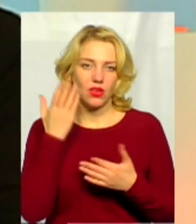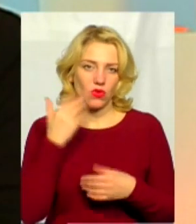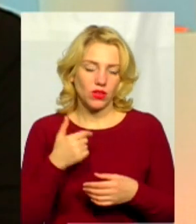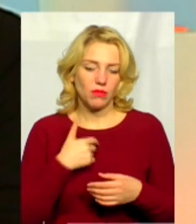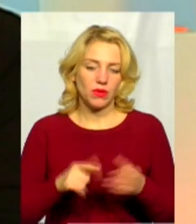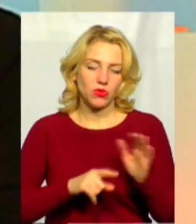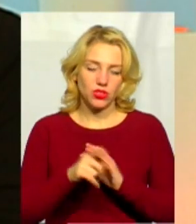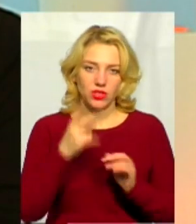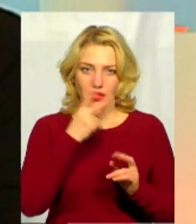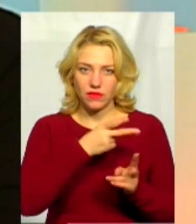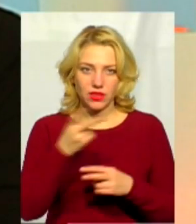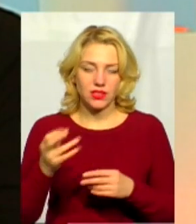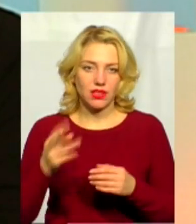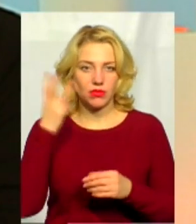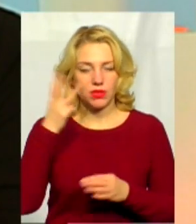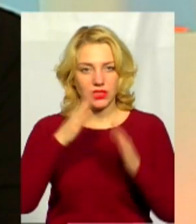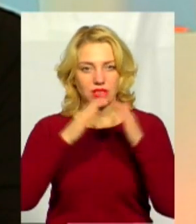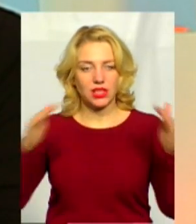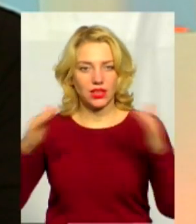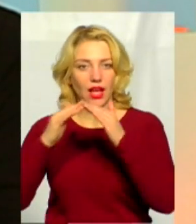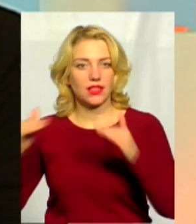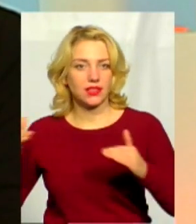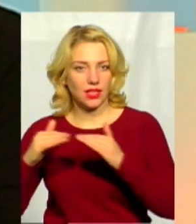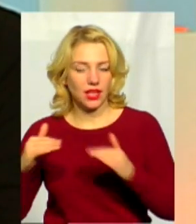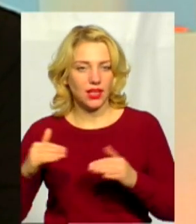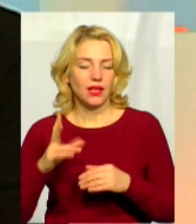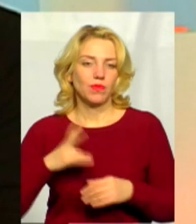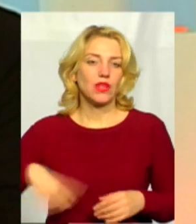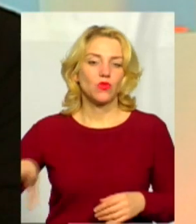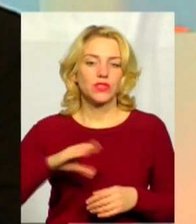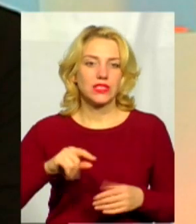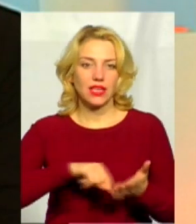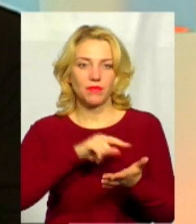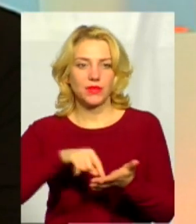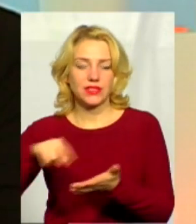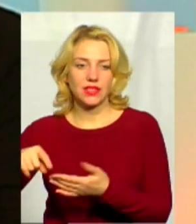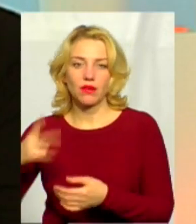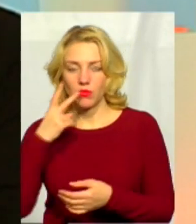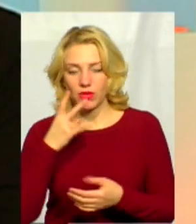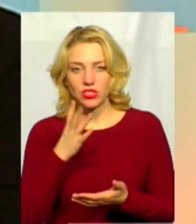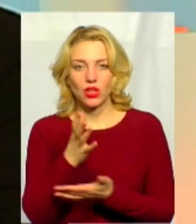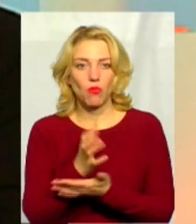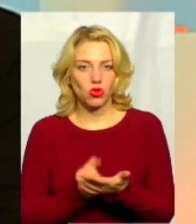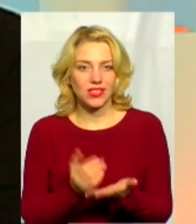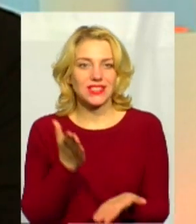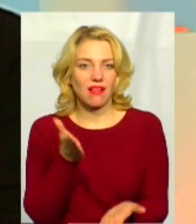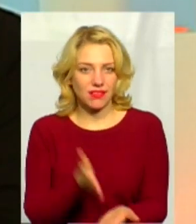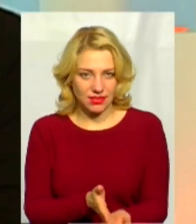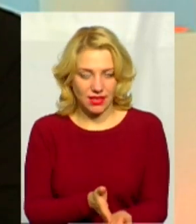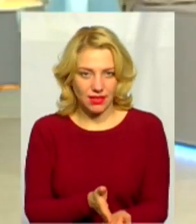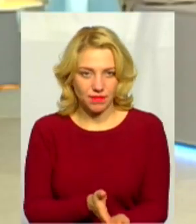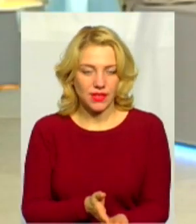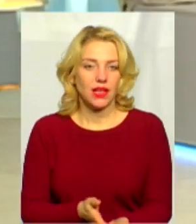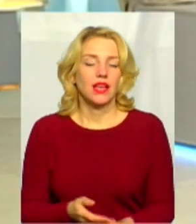в Хмельницькому, і в усіх обласних містах обласного значення області, то виявили, що дійсно потенціал є, Скільки комунальні дахи, я вірно?